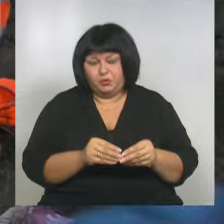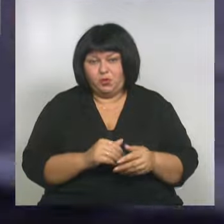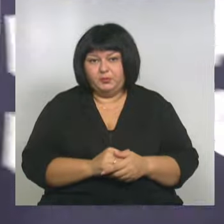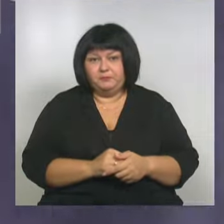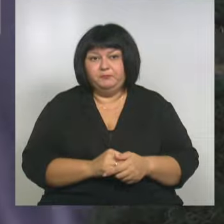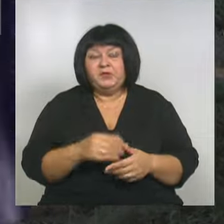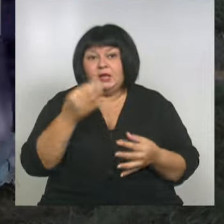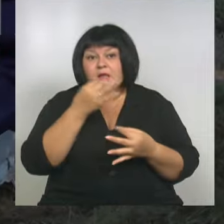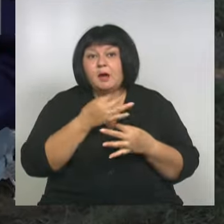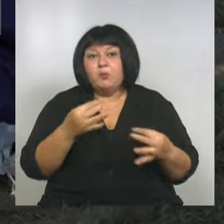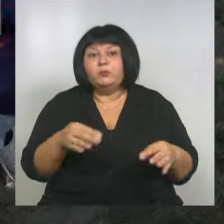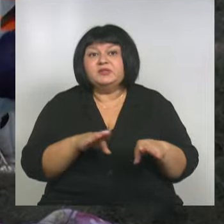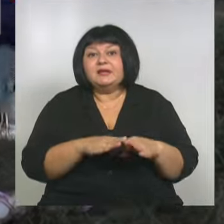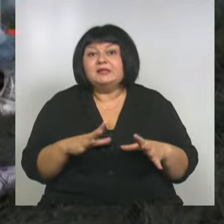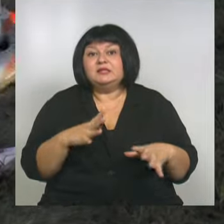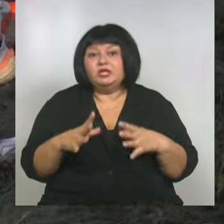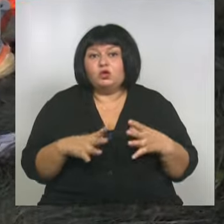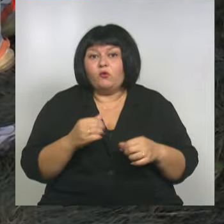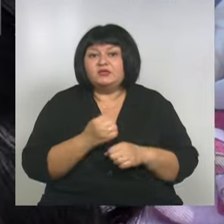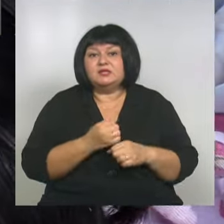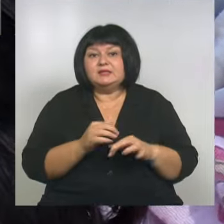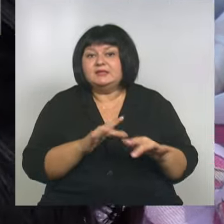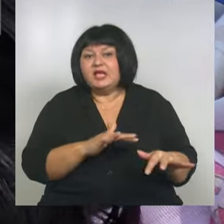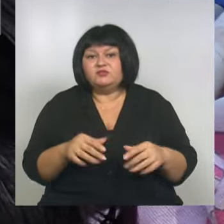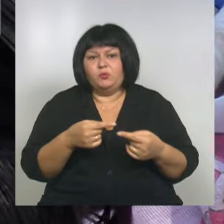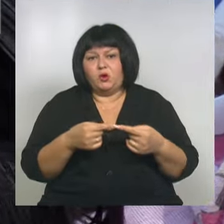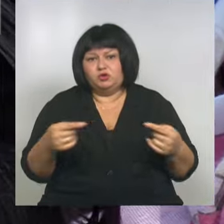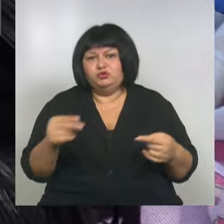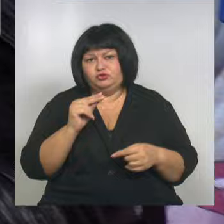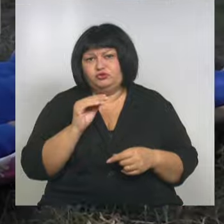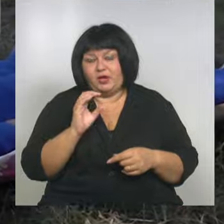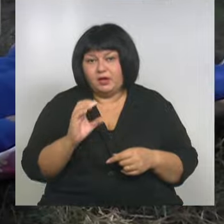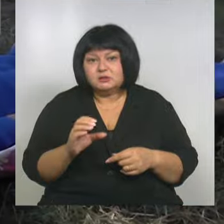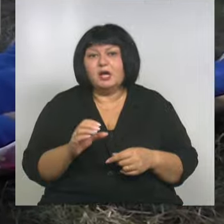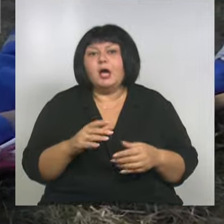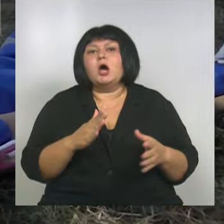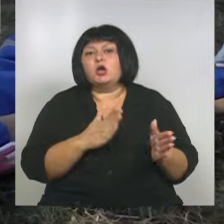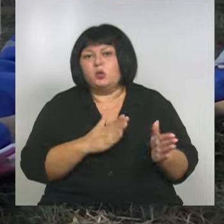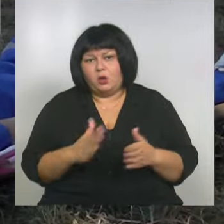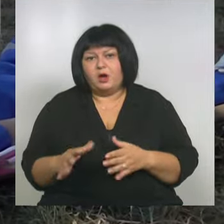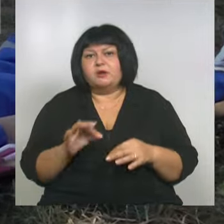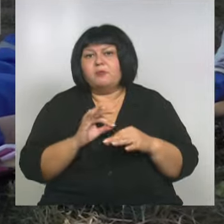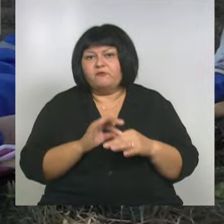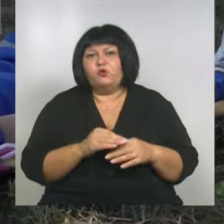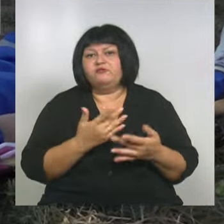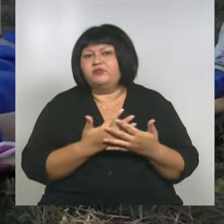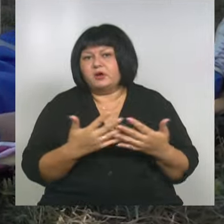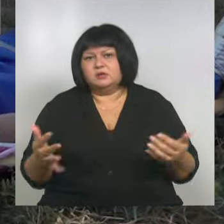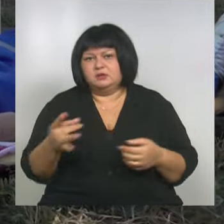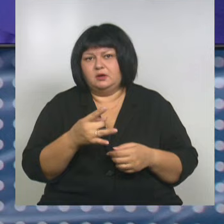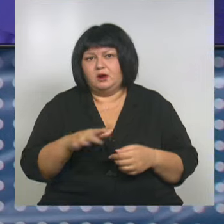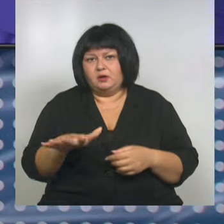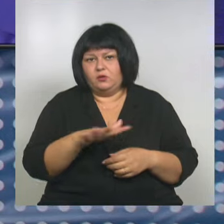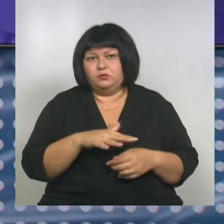Напомним, подобные тренировки с отработкой действий при различных чрезвычайных ситуациях регулярно проводят в разных муниципалитетах.